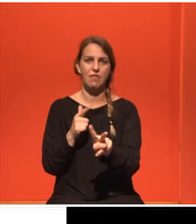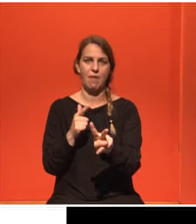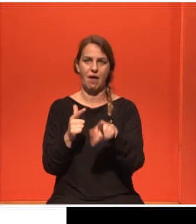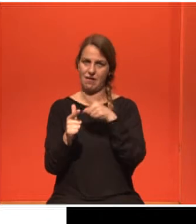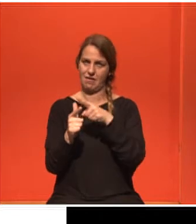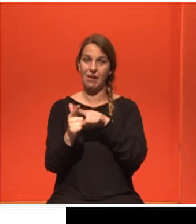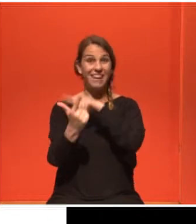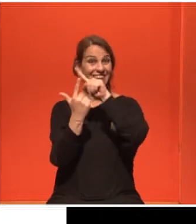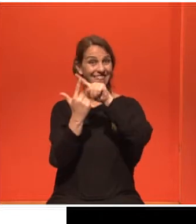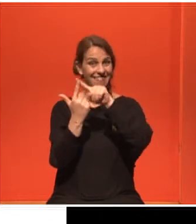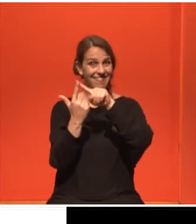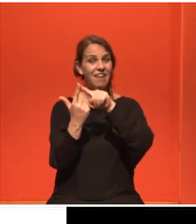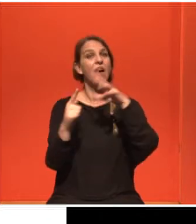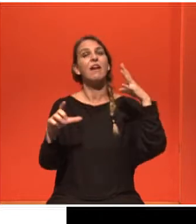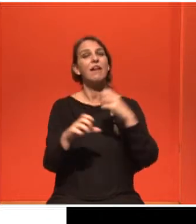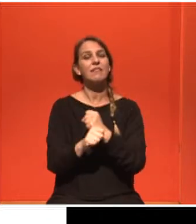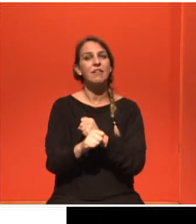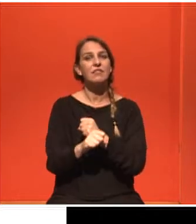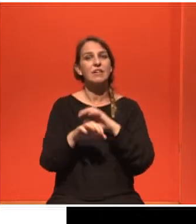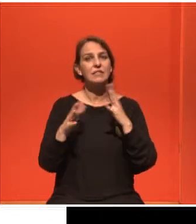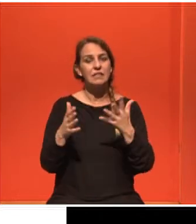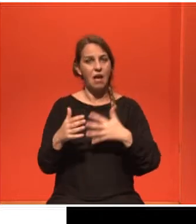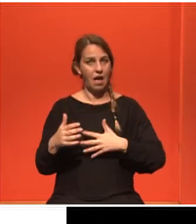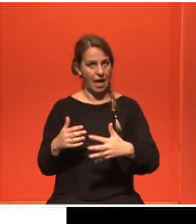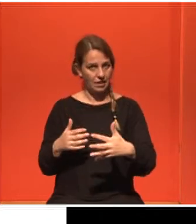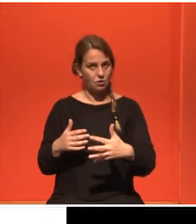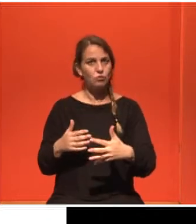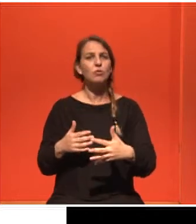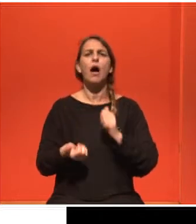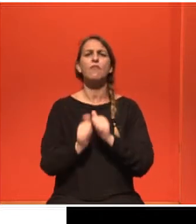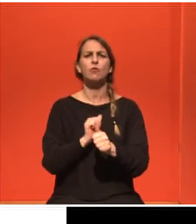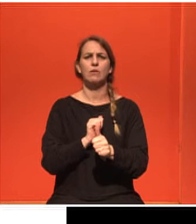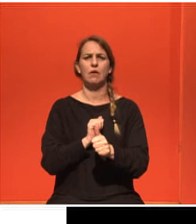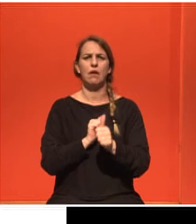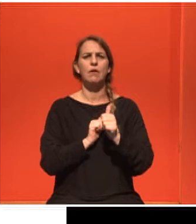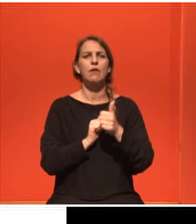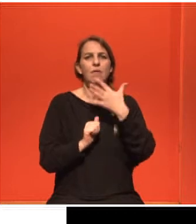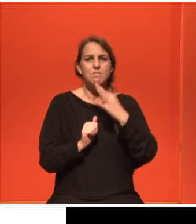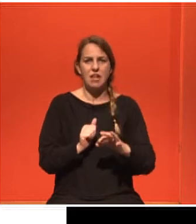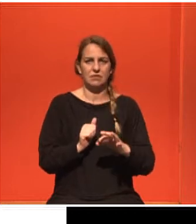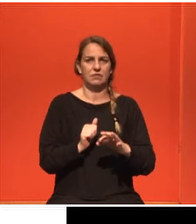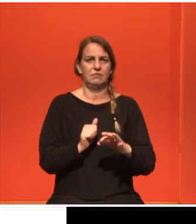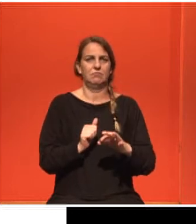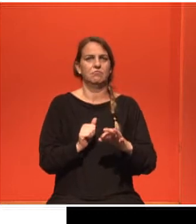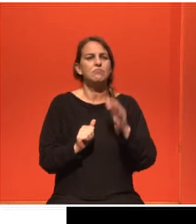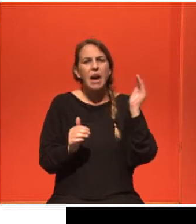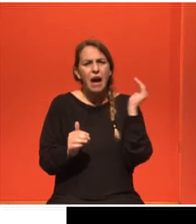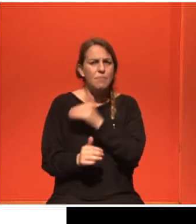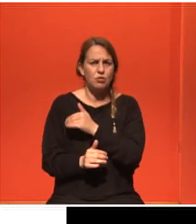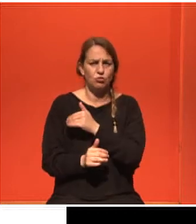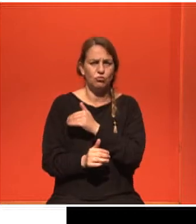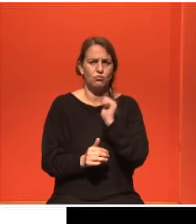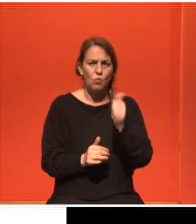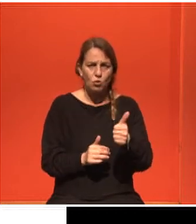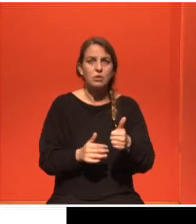παιδιά και η άλλη περίπτωση έμεινε έγκυος αυτόματα, αμέσως μετά την στεροσκόπηση και επίσης